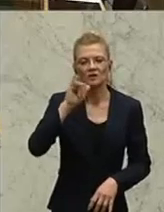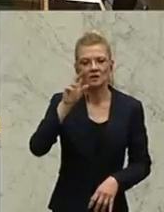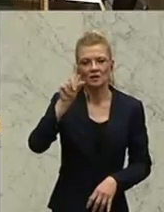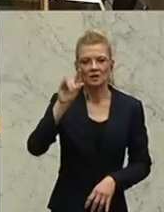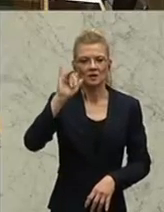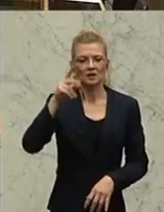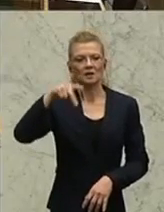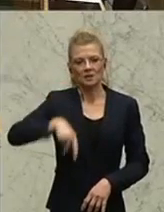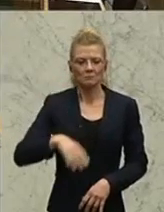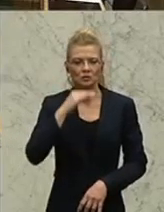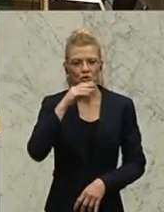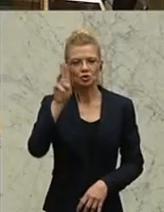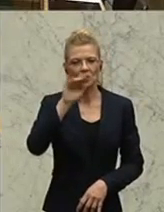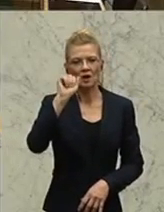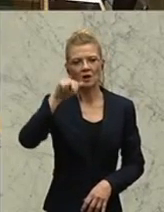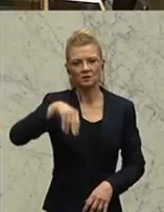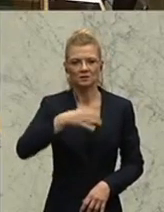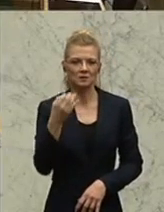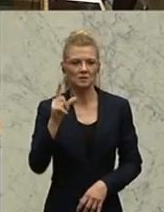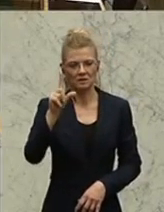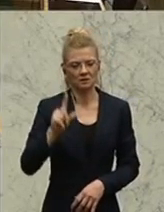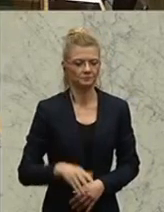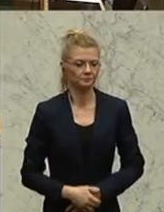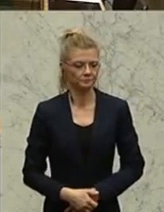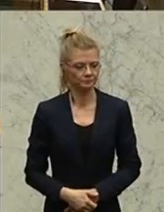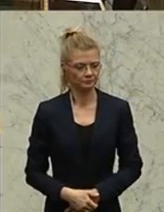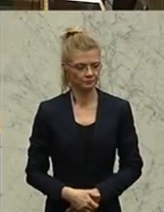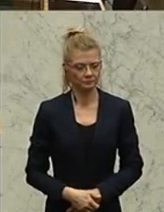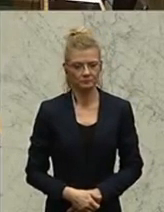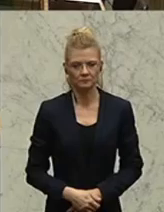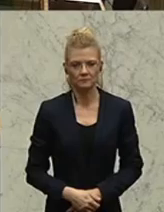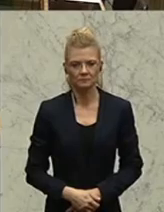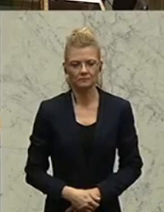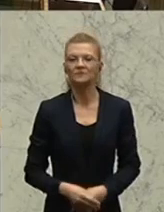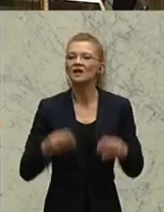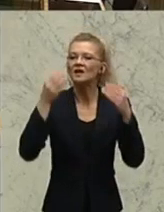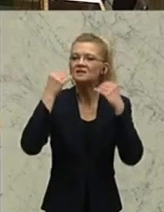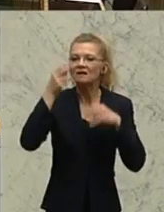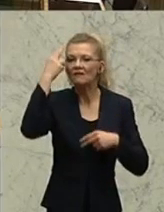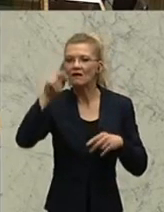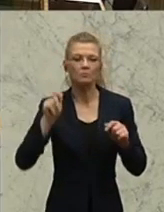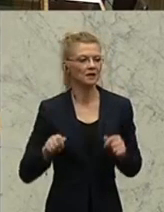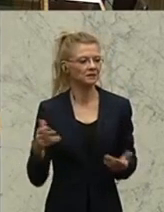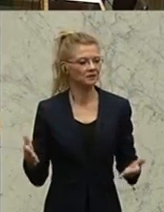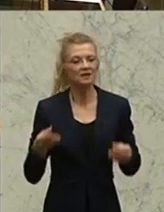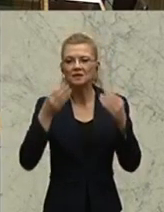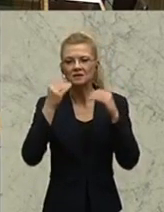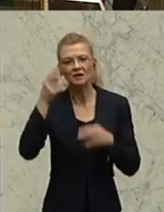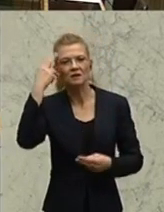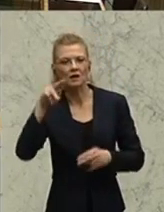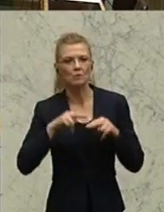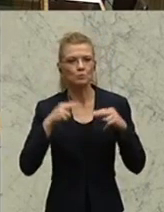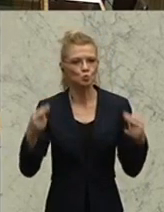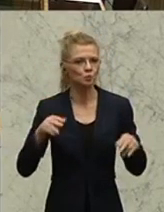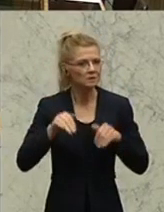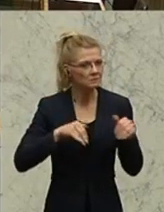Nächster Redner ist der FPÖ-Wohnsprecher Philipp Schraml. Sehr geehrter Herr Präsident, sehr geehrter Herr Bundesminister,